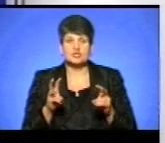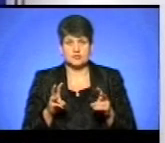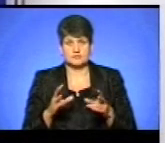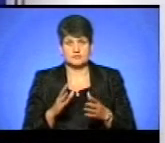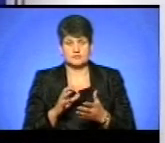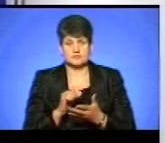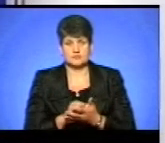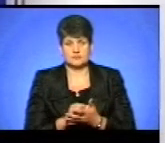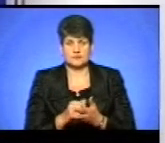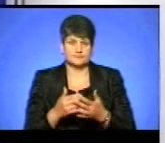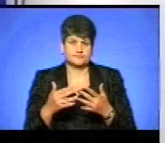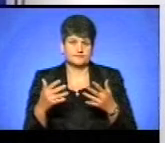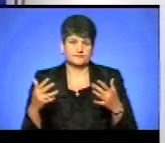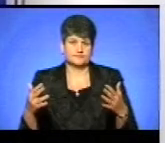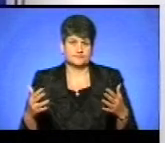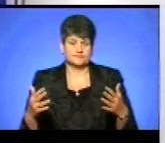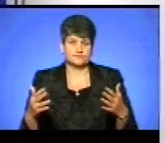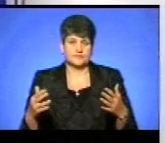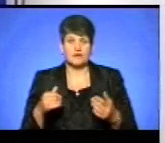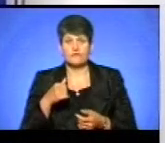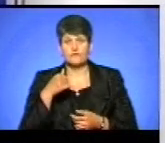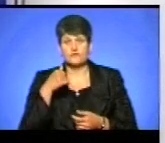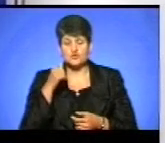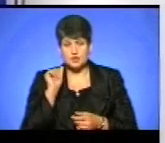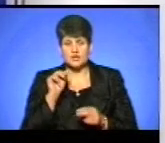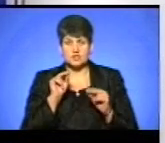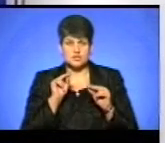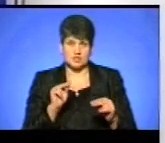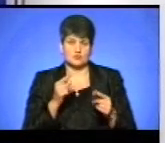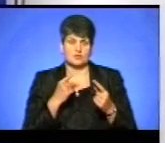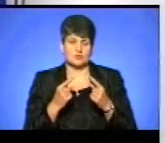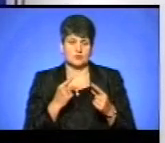і так далі. І вчора, чесно кажучи,